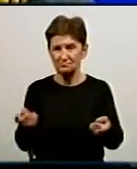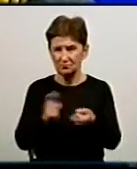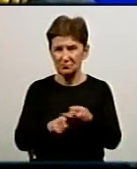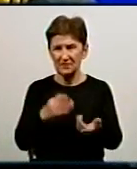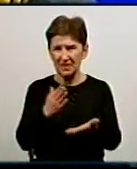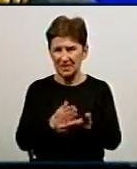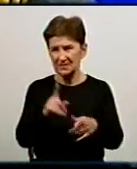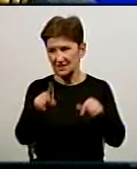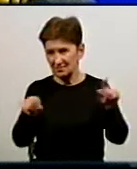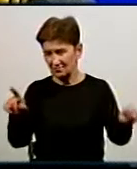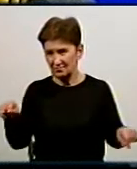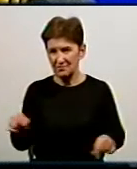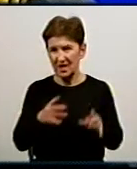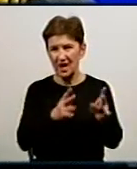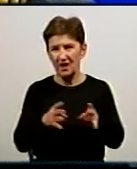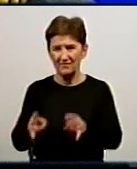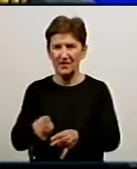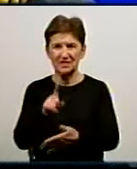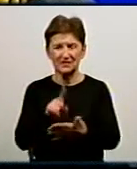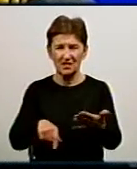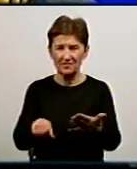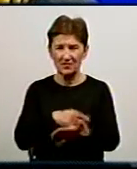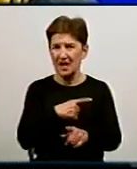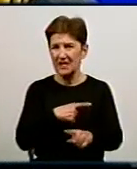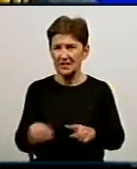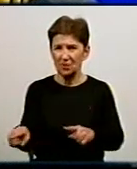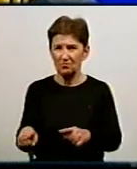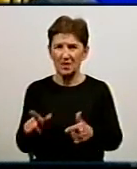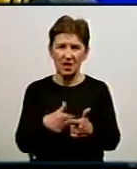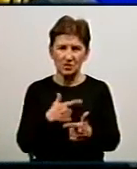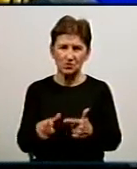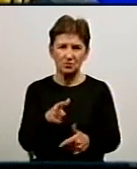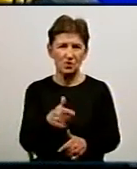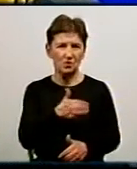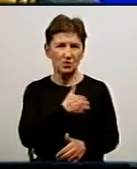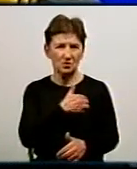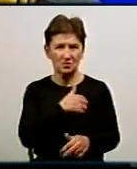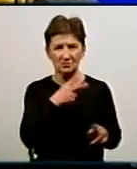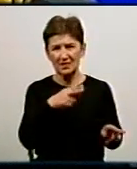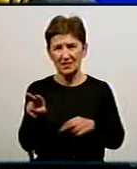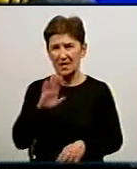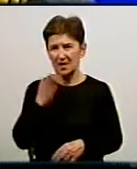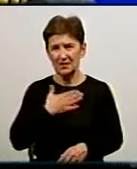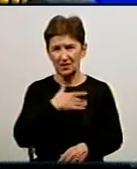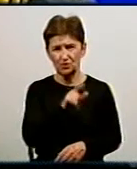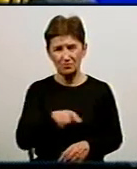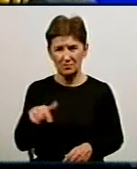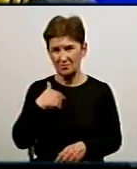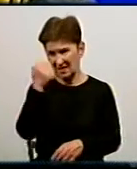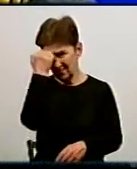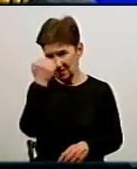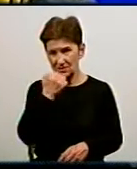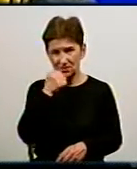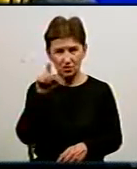мікрорайонах. Ці аварії ліквідуються терміново. Але хотілося звернутися до наших мешканців. Ми дуже вдячні цьому